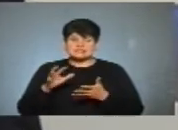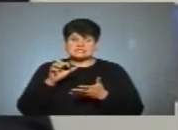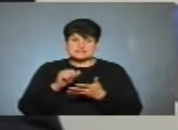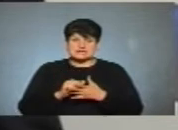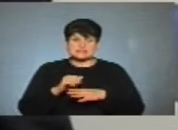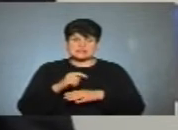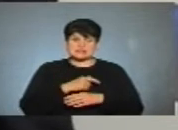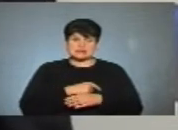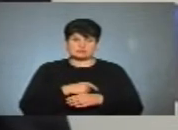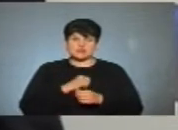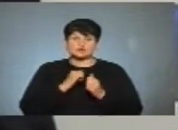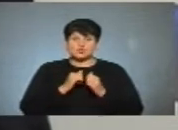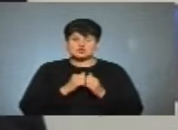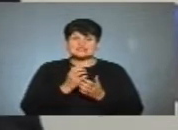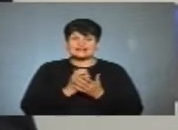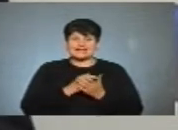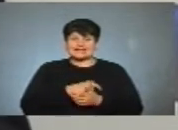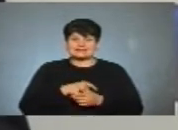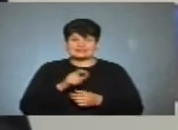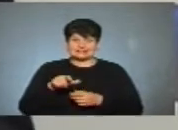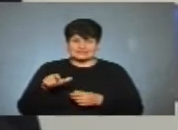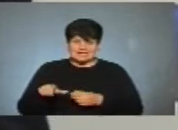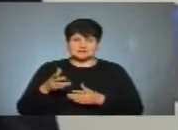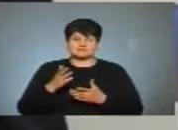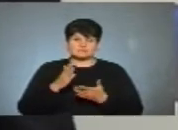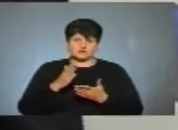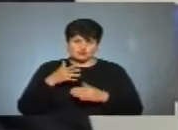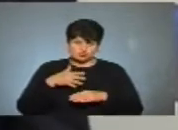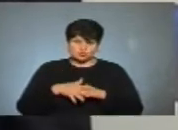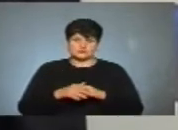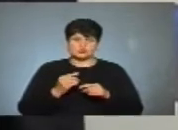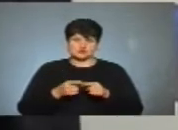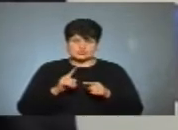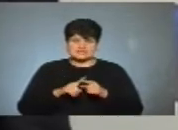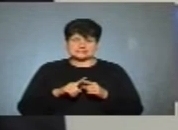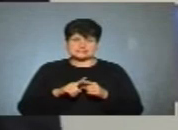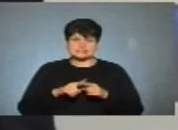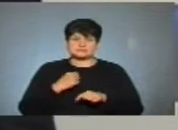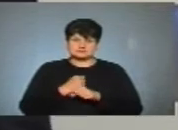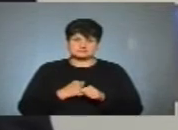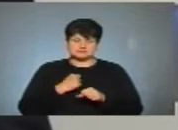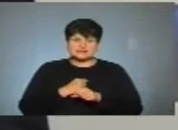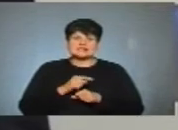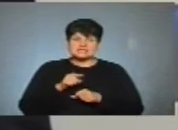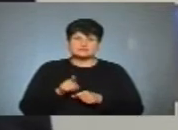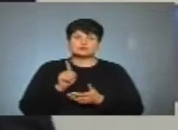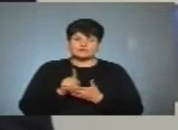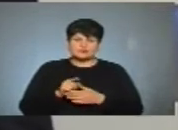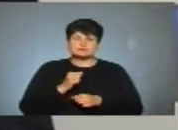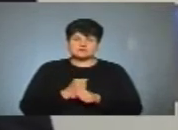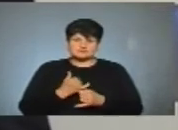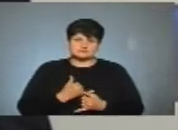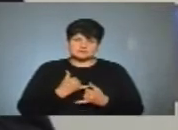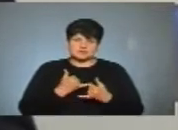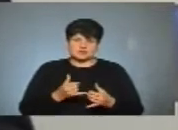депутата. Кожен кандидат, ідучи в депутати, він розуміє, що це каторга, на якій він має працювати на